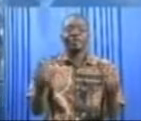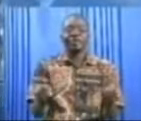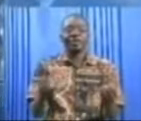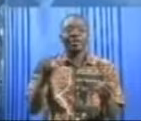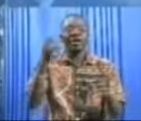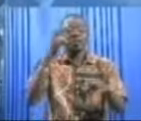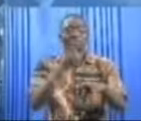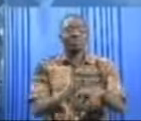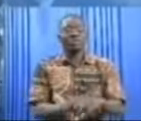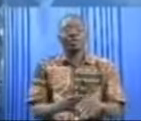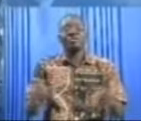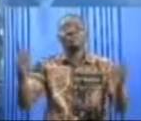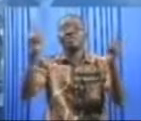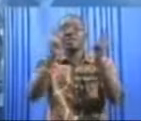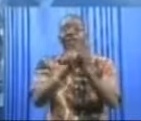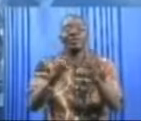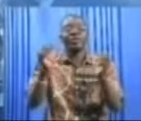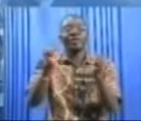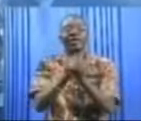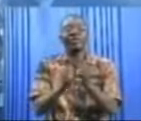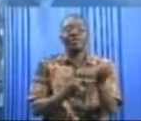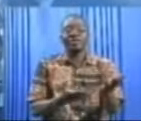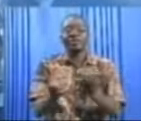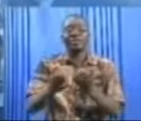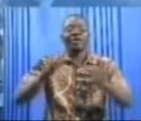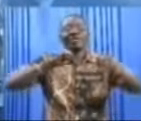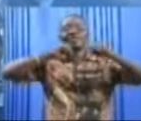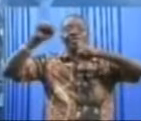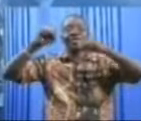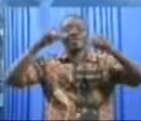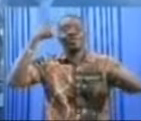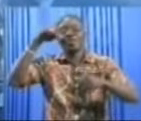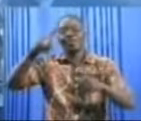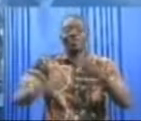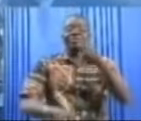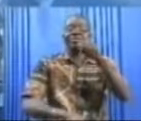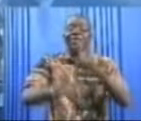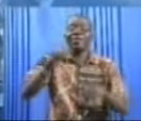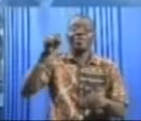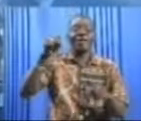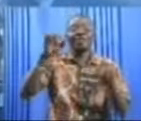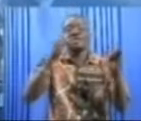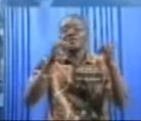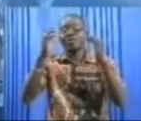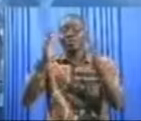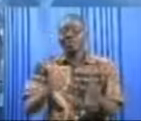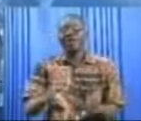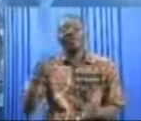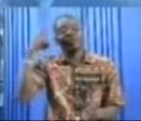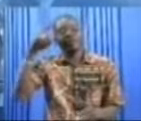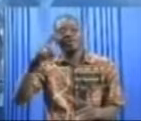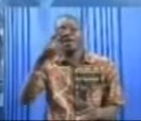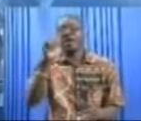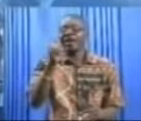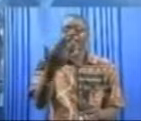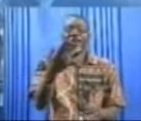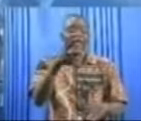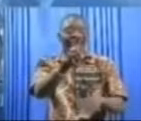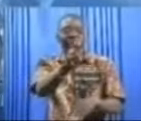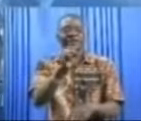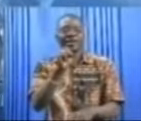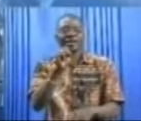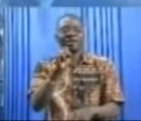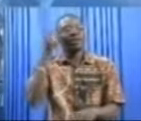Tout à l'heure vous avez rendez-vous avec le service des sports pour le match étalon Panthère à 15h30. Même bien avant,